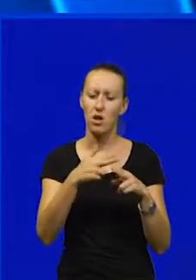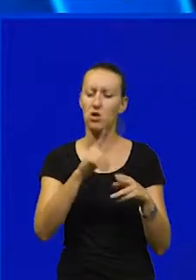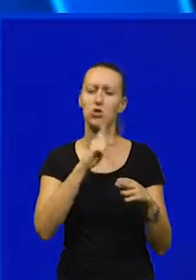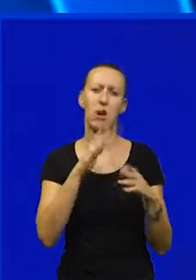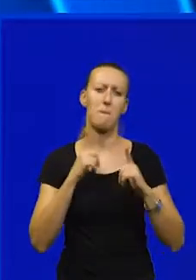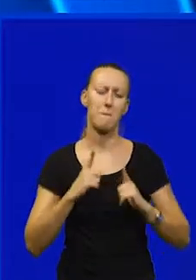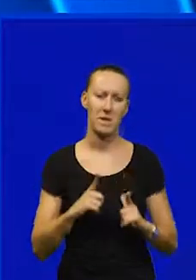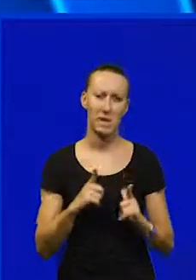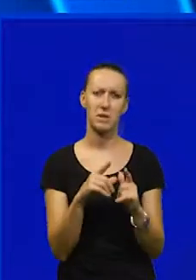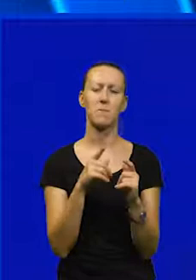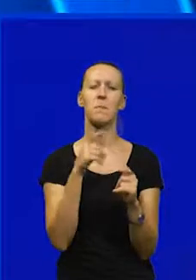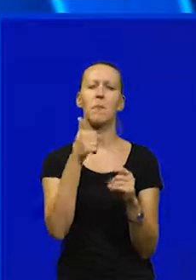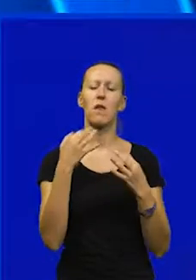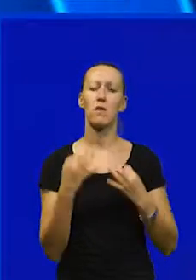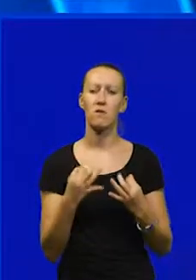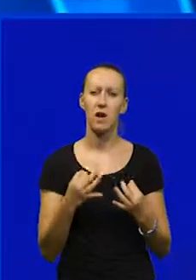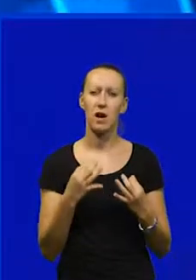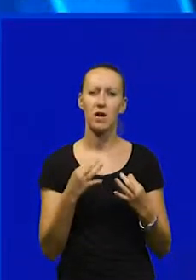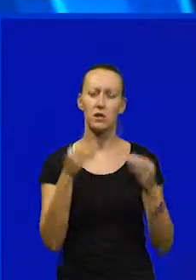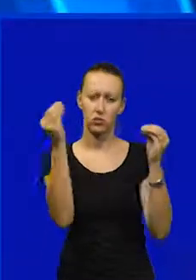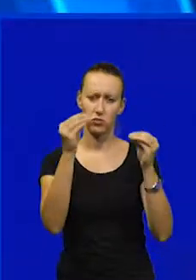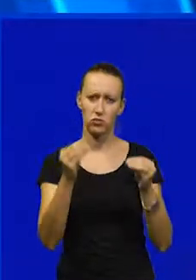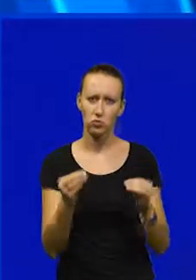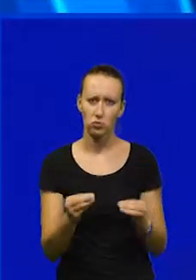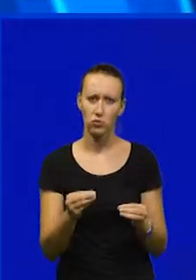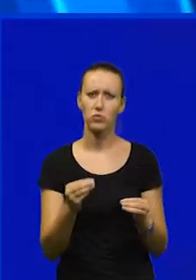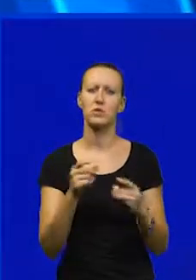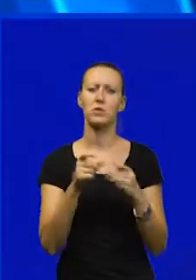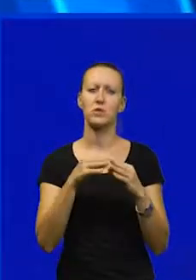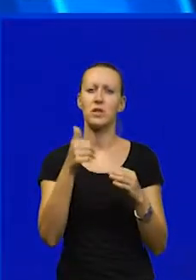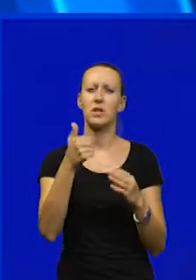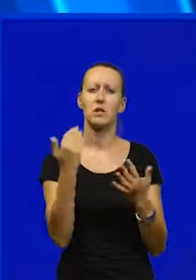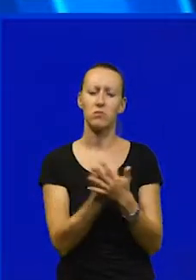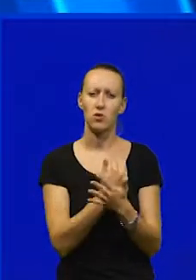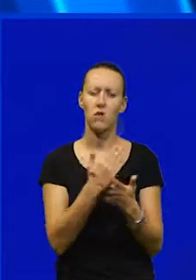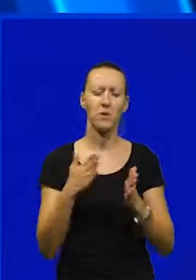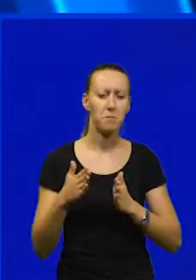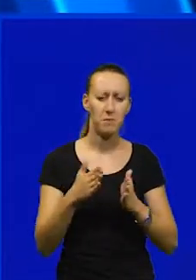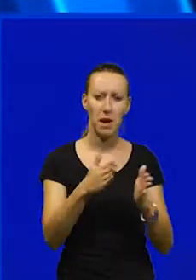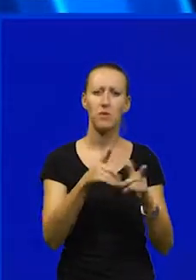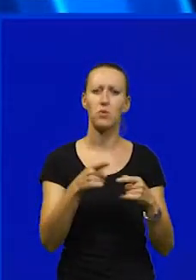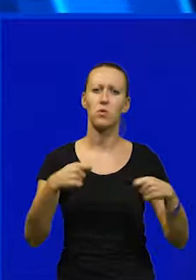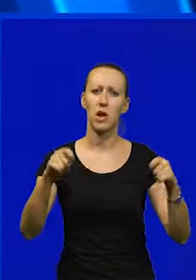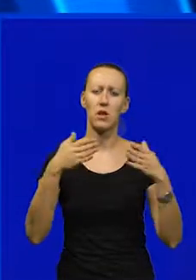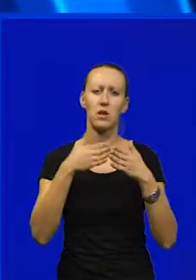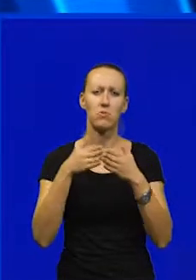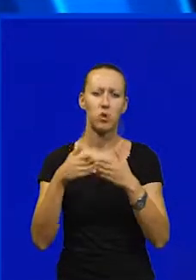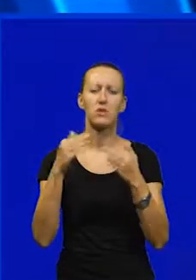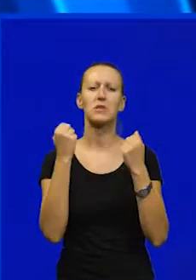je nije način. Znači jedno kvalitetno restrukturiranje sa jednim novim pravcem u gradnji brodova,